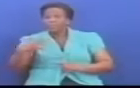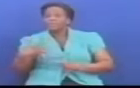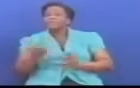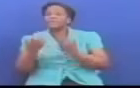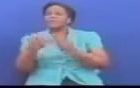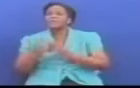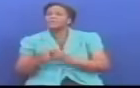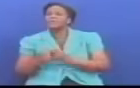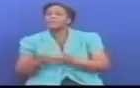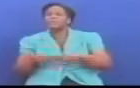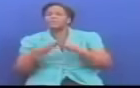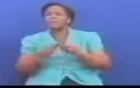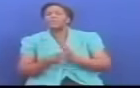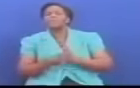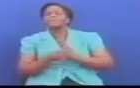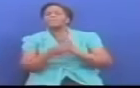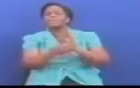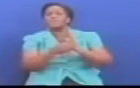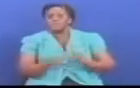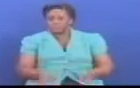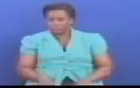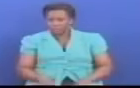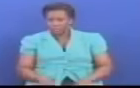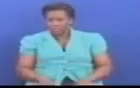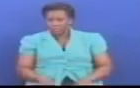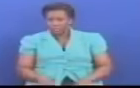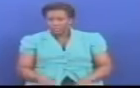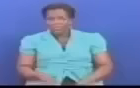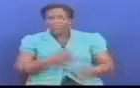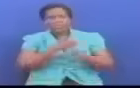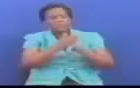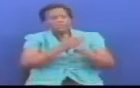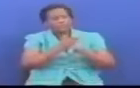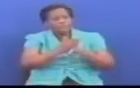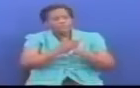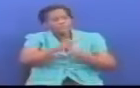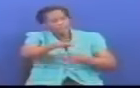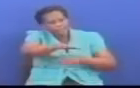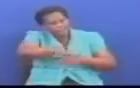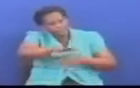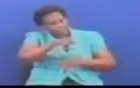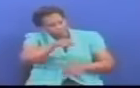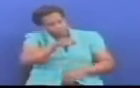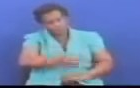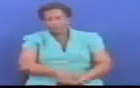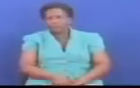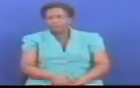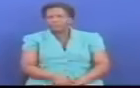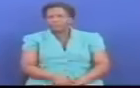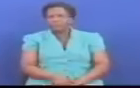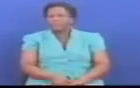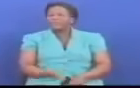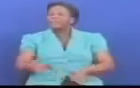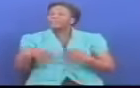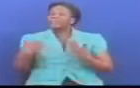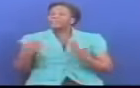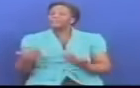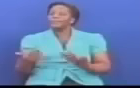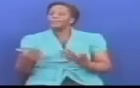kuendesha shuguli za binadamu Dani ya maineo Yalio elezwa kwa mwajibu wa kifungu hiki Kwa hiyo